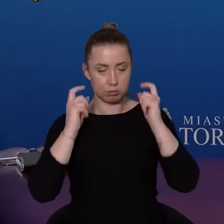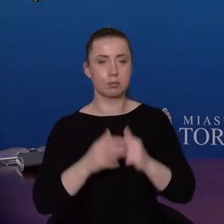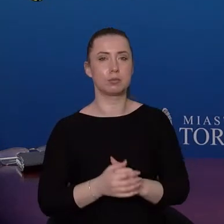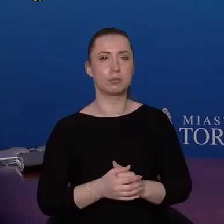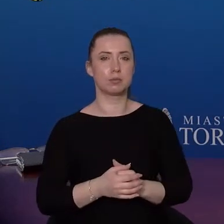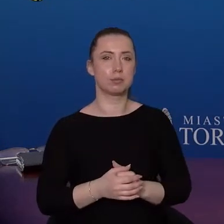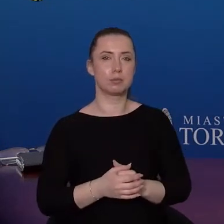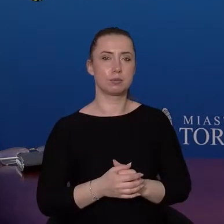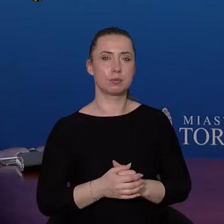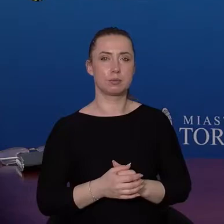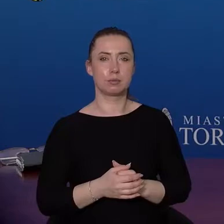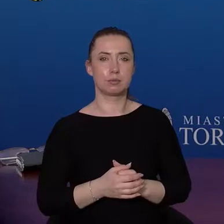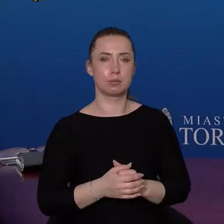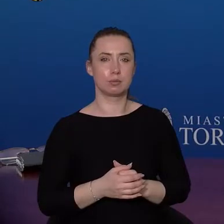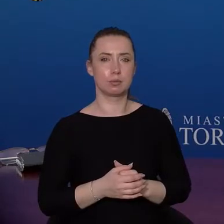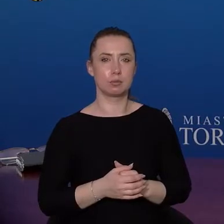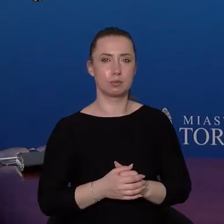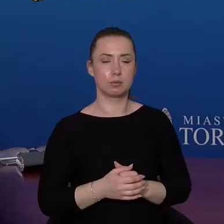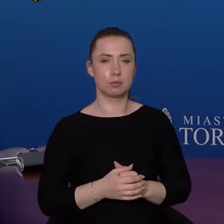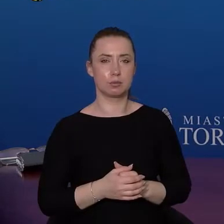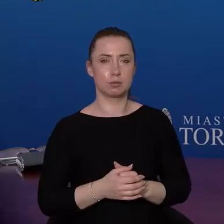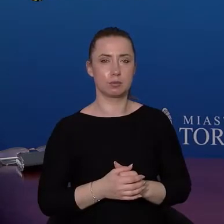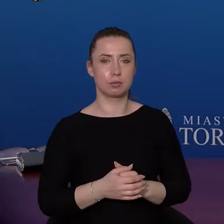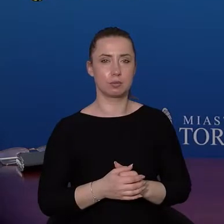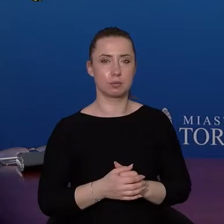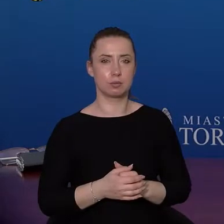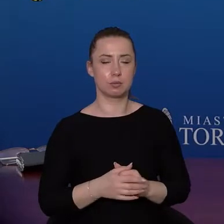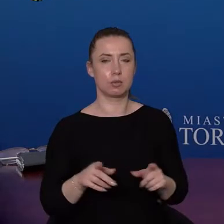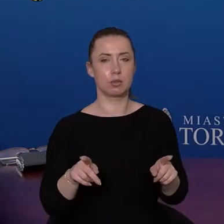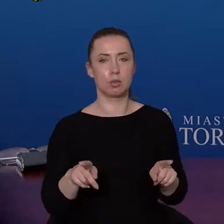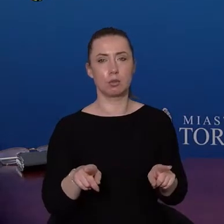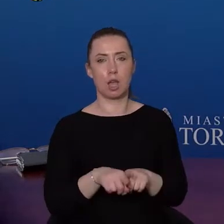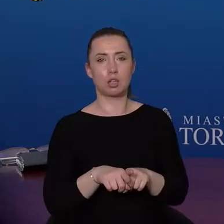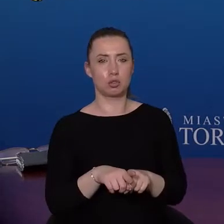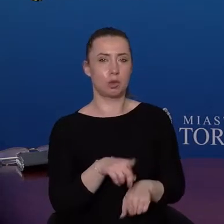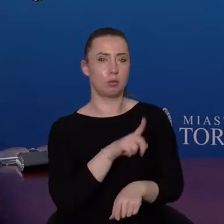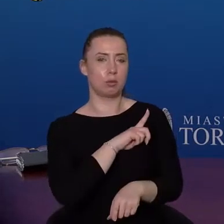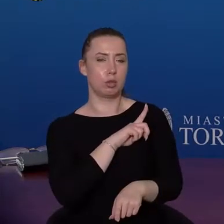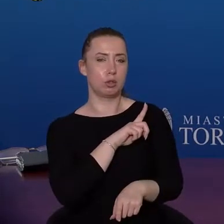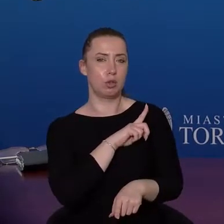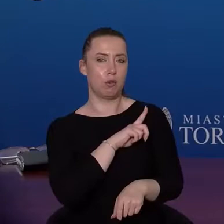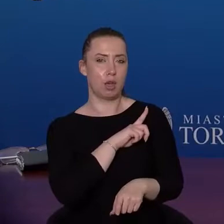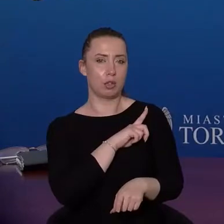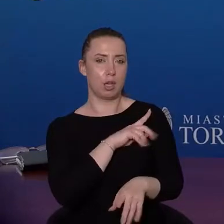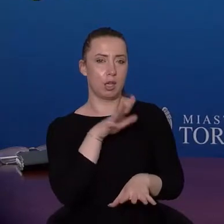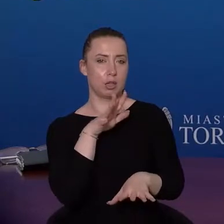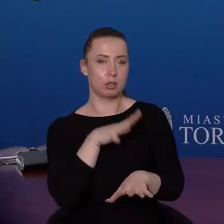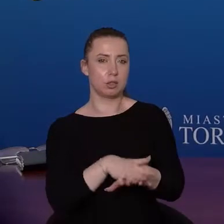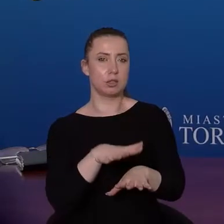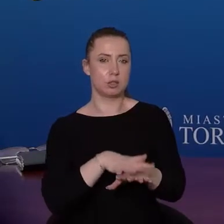i przestrzeganie też tego systemu